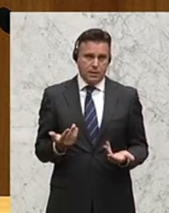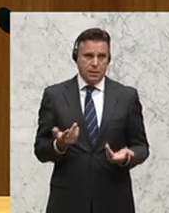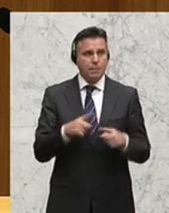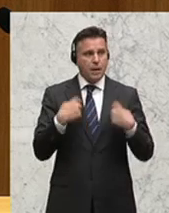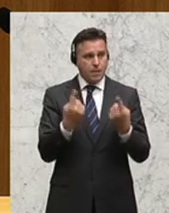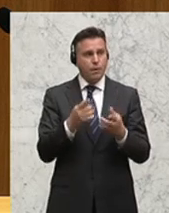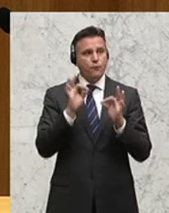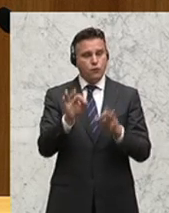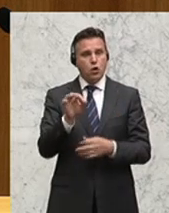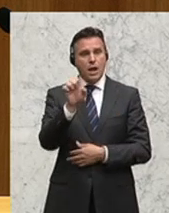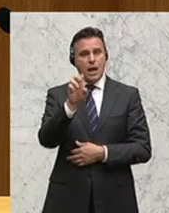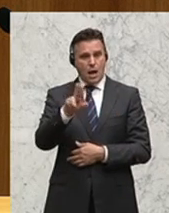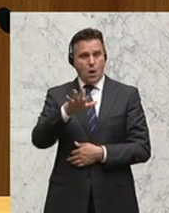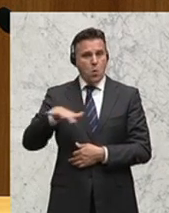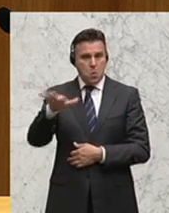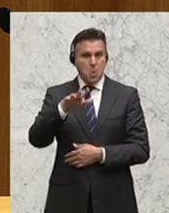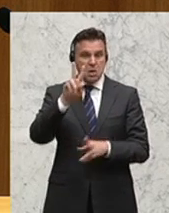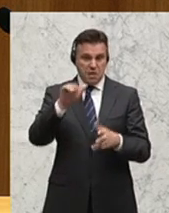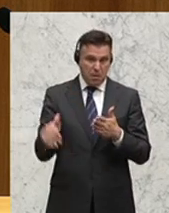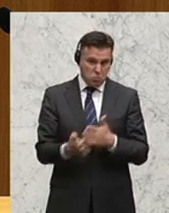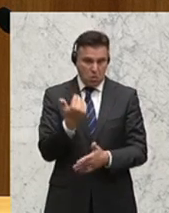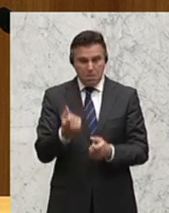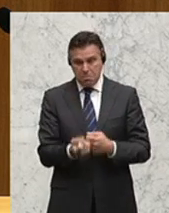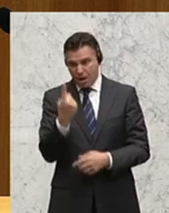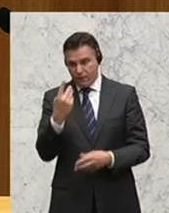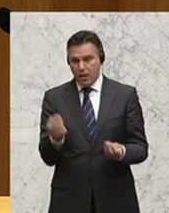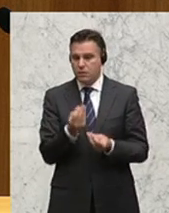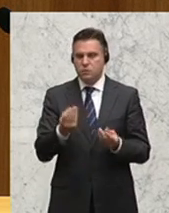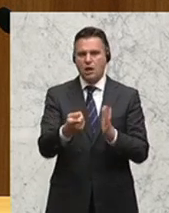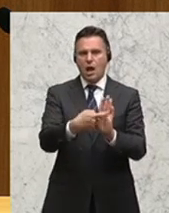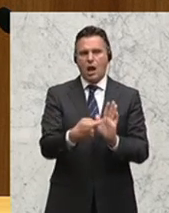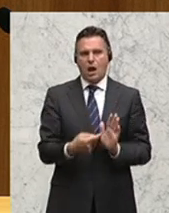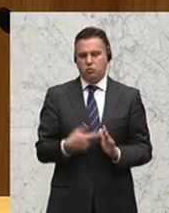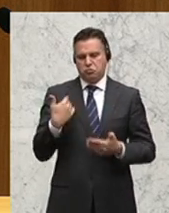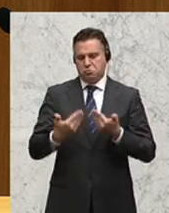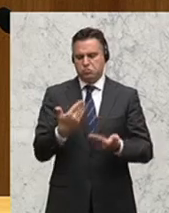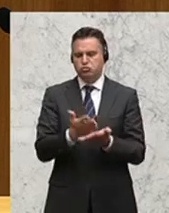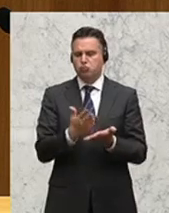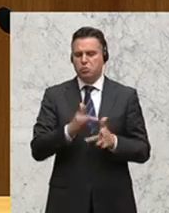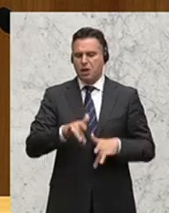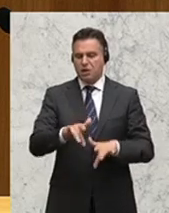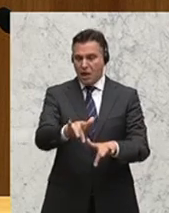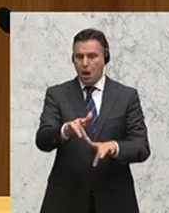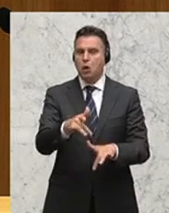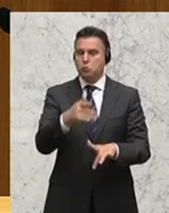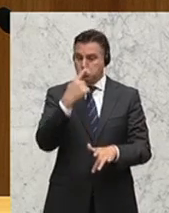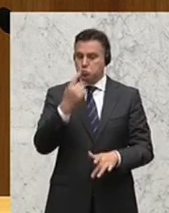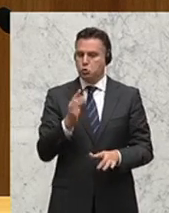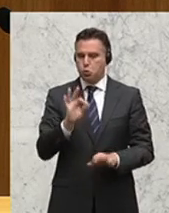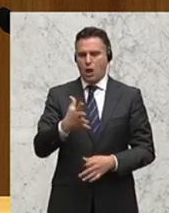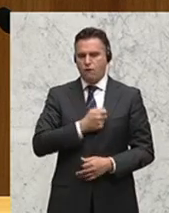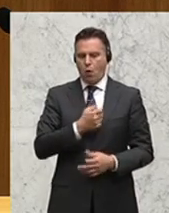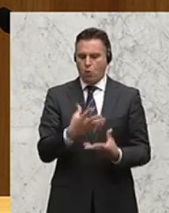ist für die Europäische Union in Wahrheit ja nichts Neues. Solche Herausforderungen hat sie oft zu meistern und meistert sie auch mit Erfolg.